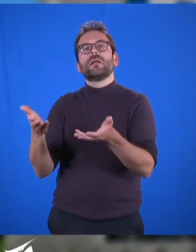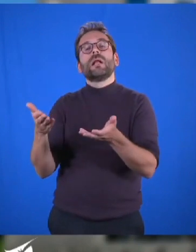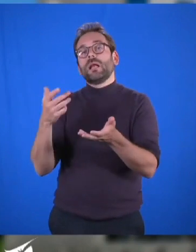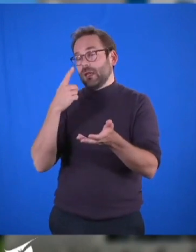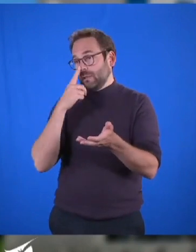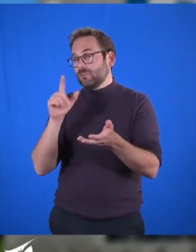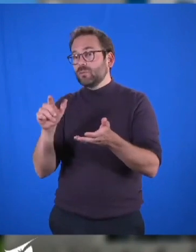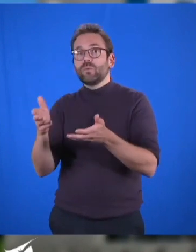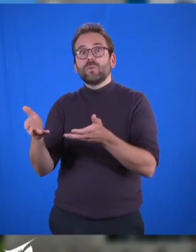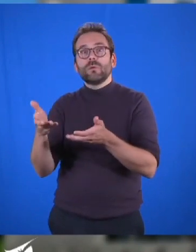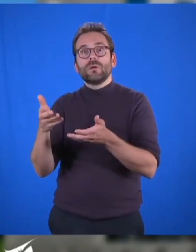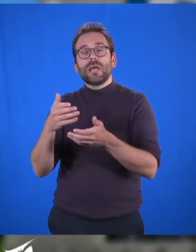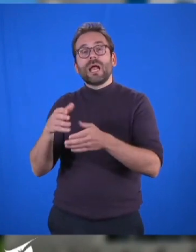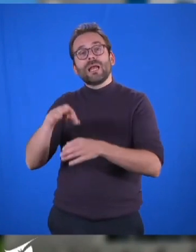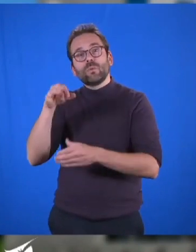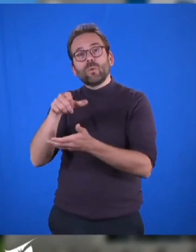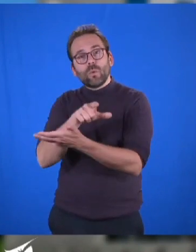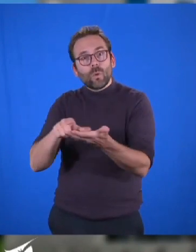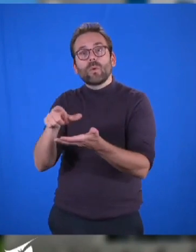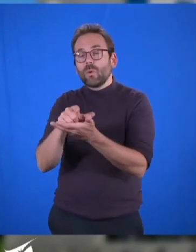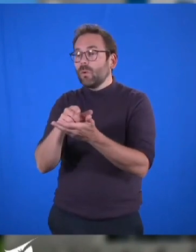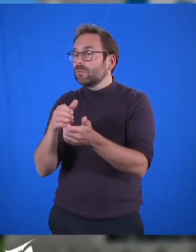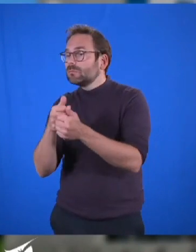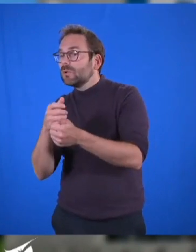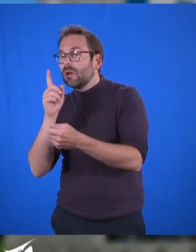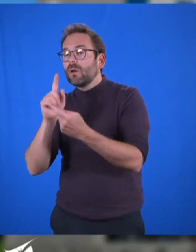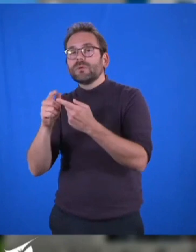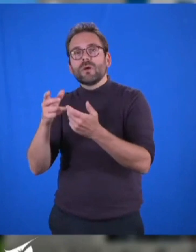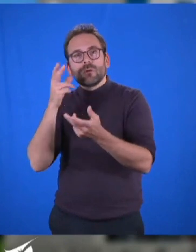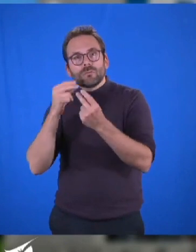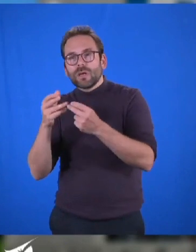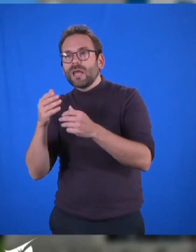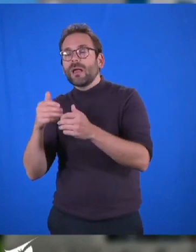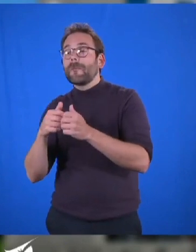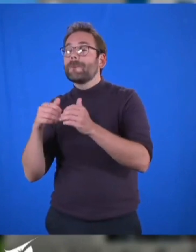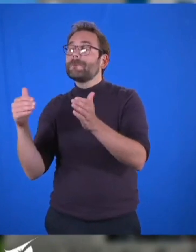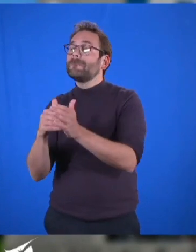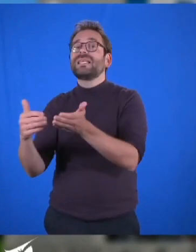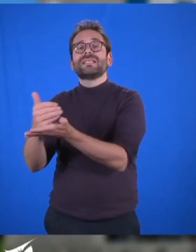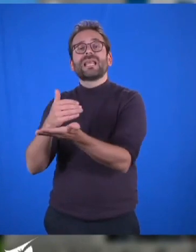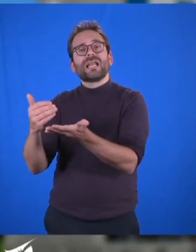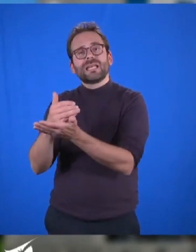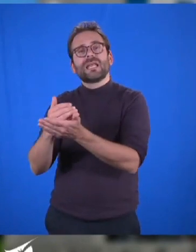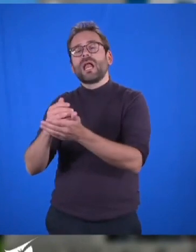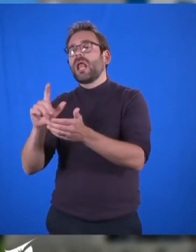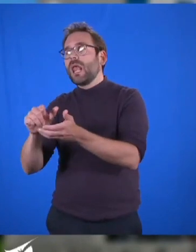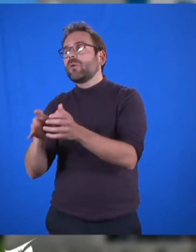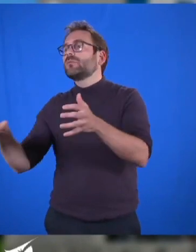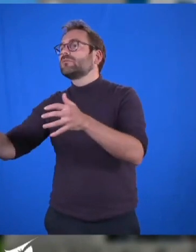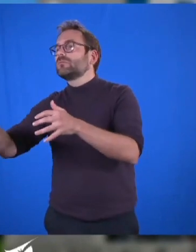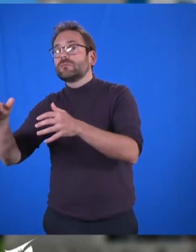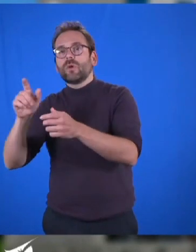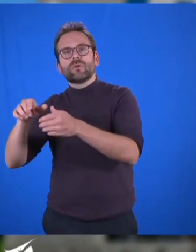mobilisation de tous les élus locaux, de manière transpartisane, à se trouver aux côtés des mille salariés directs et indirects de la centrale pour